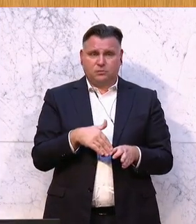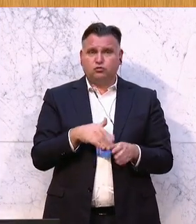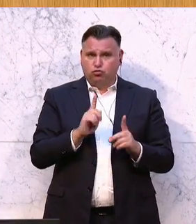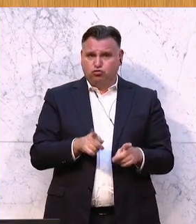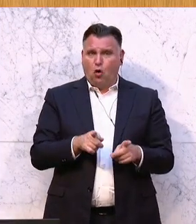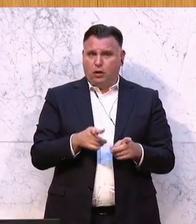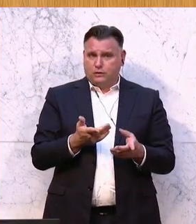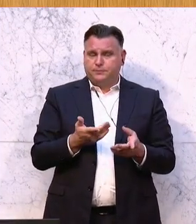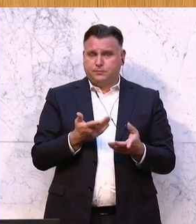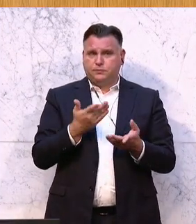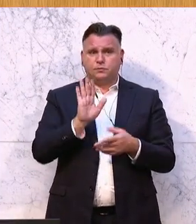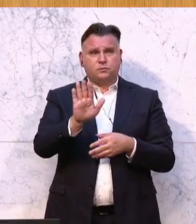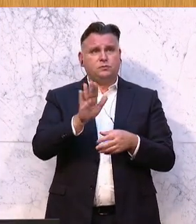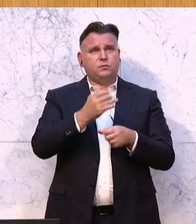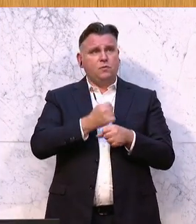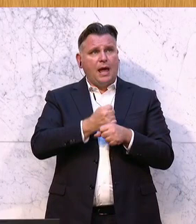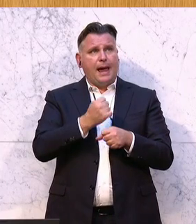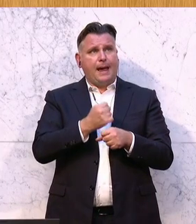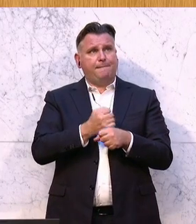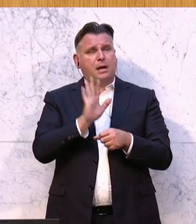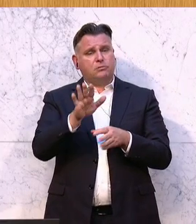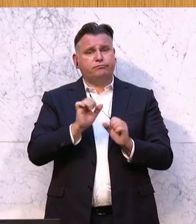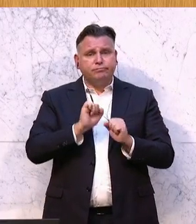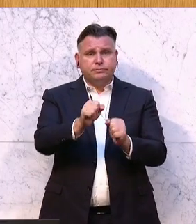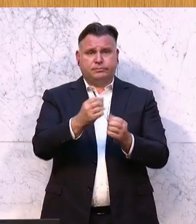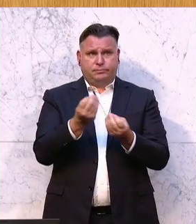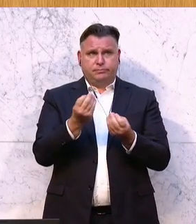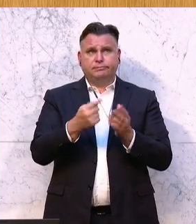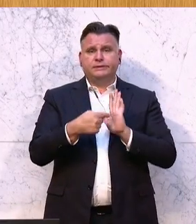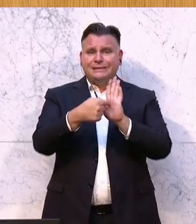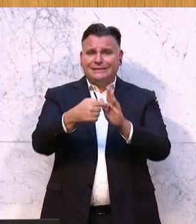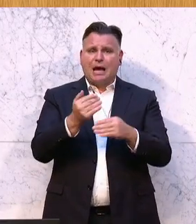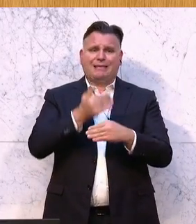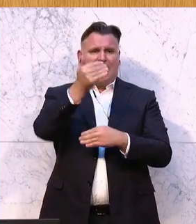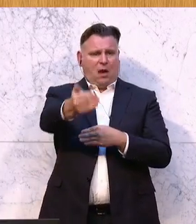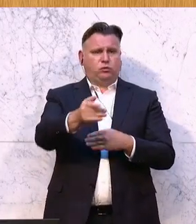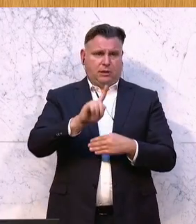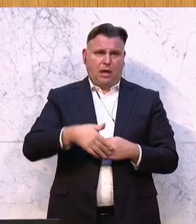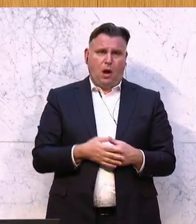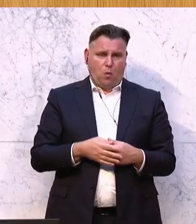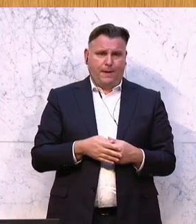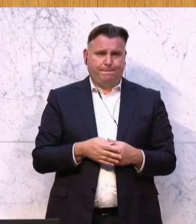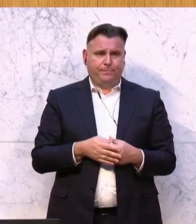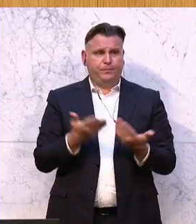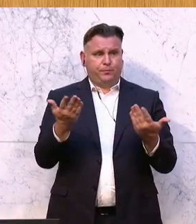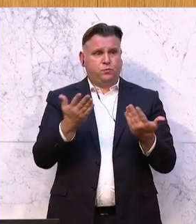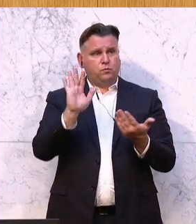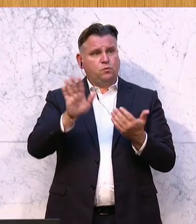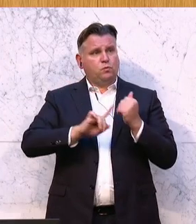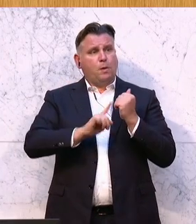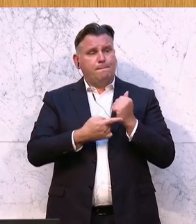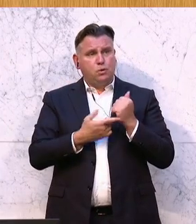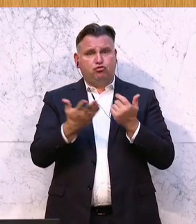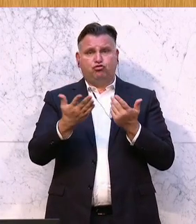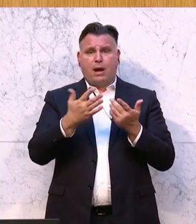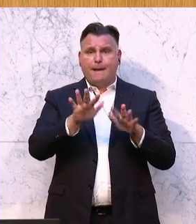Möglichkeit haben, ihre Arbeit, das, was sie tun, nach außen zu tragen. Das Budget, das sowohl